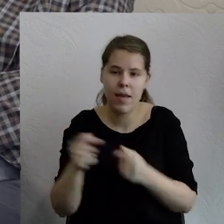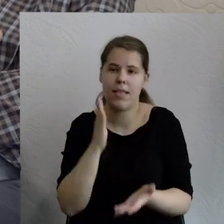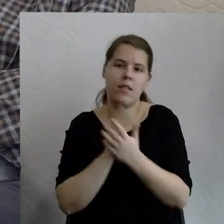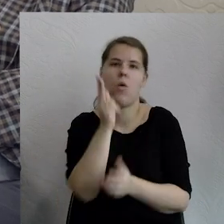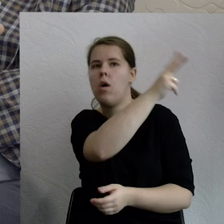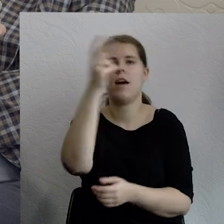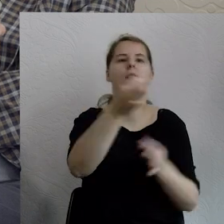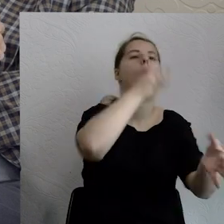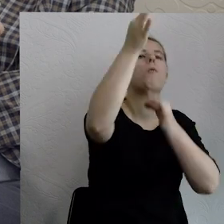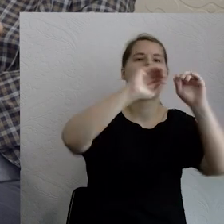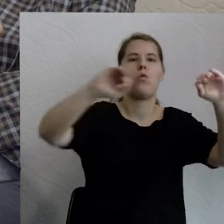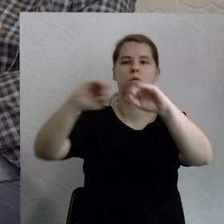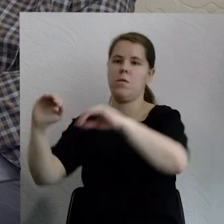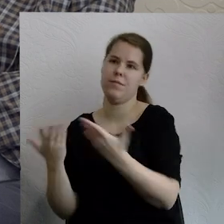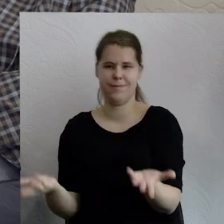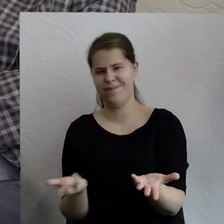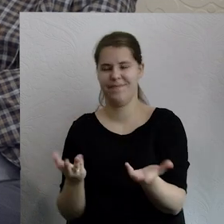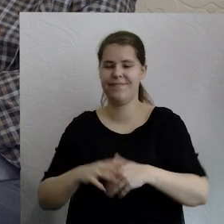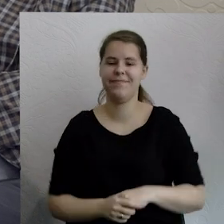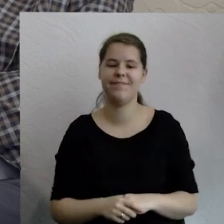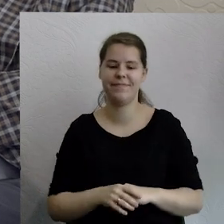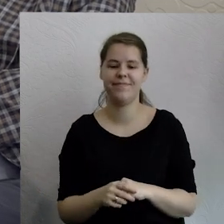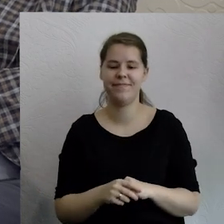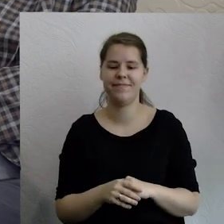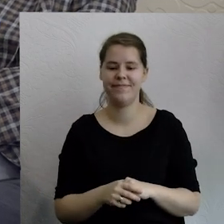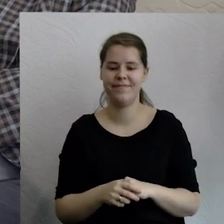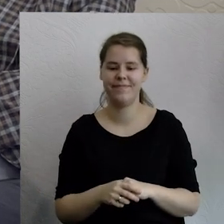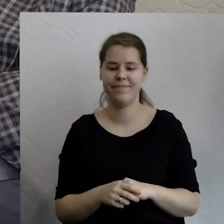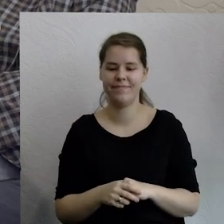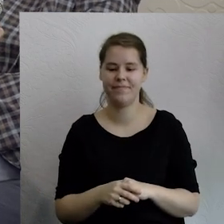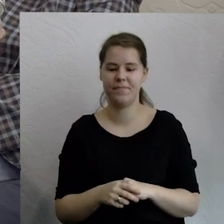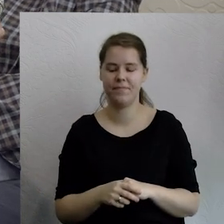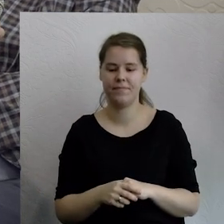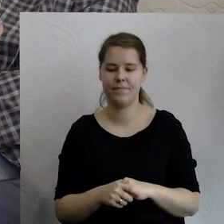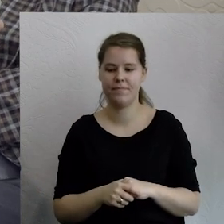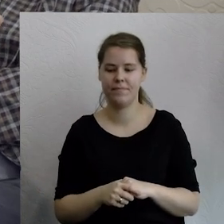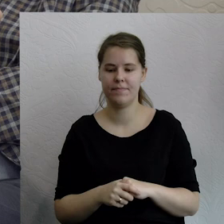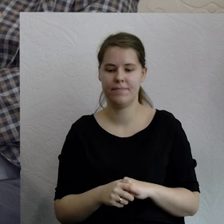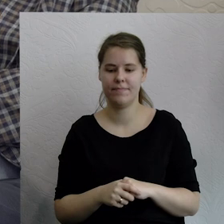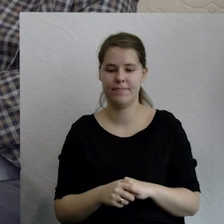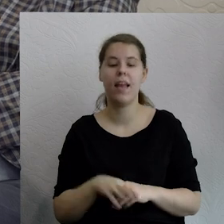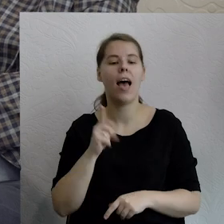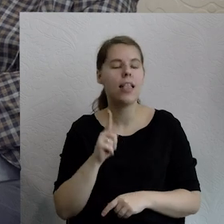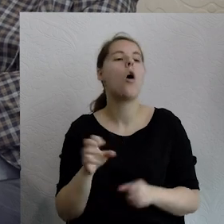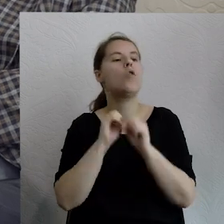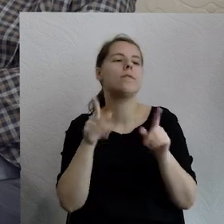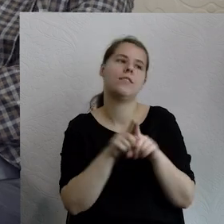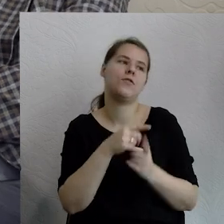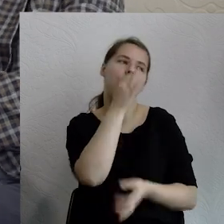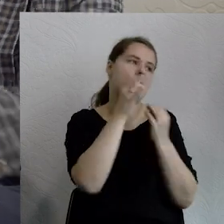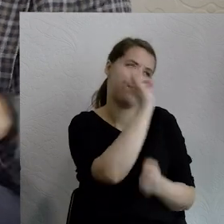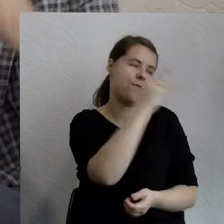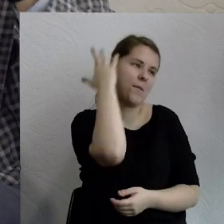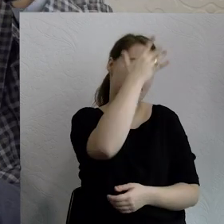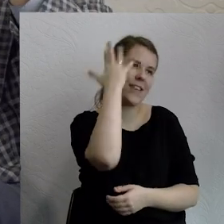dodasz jeszcze do tego, co usłyszałeś wcześniej, a jak nie, to też chętnie usłyszymy o Twoim marzeniu albo wyobrażeniu. Dziękuję.